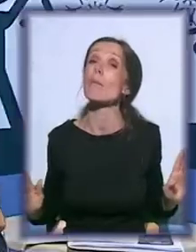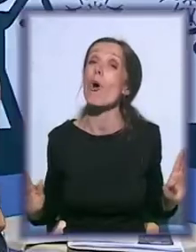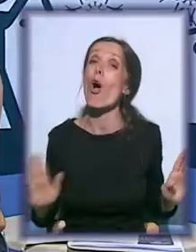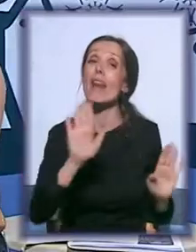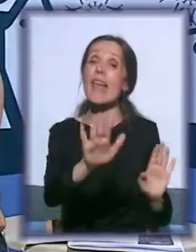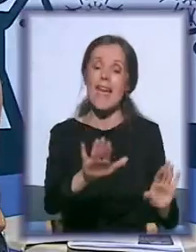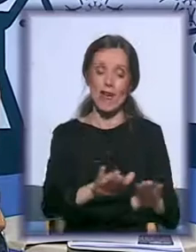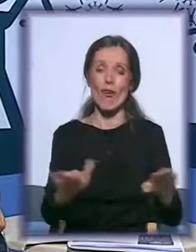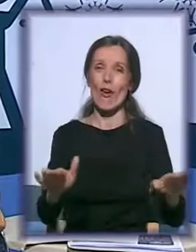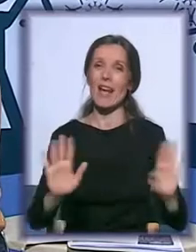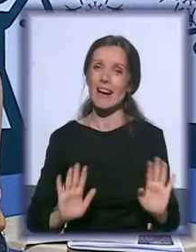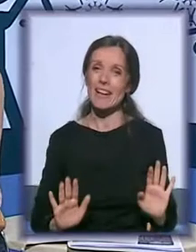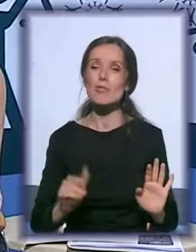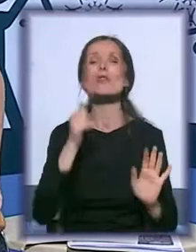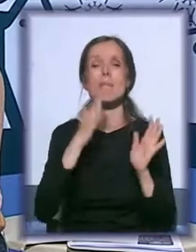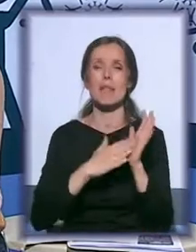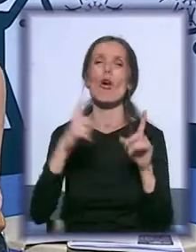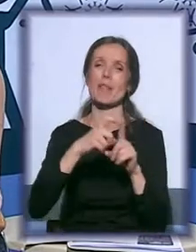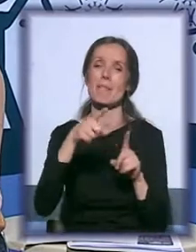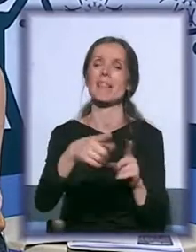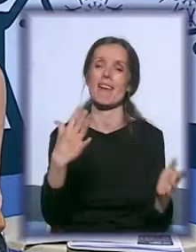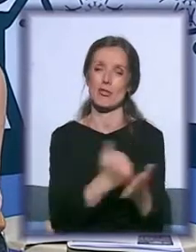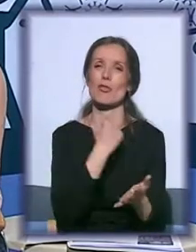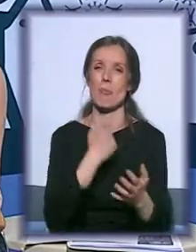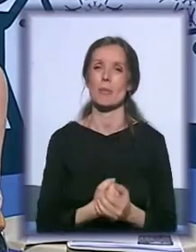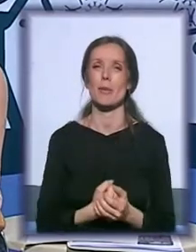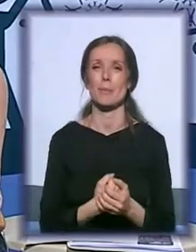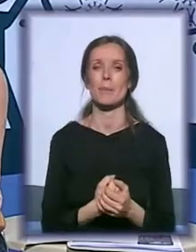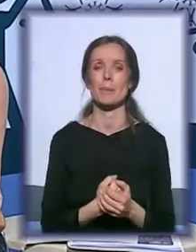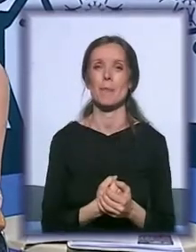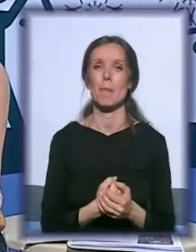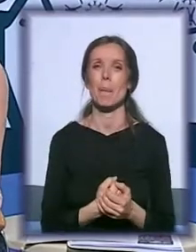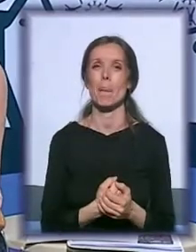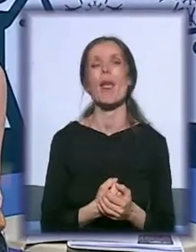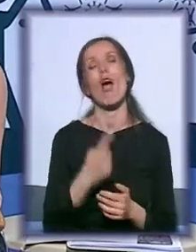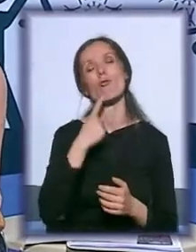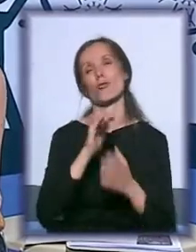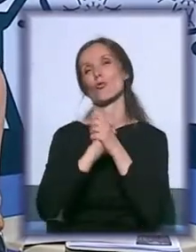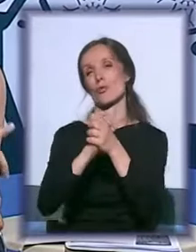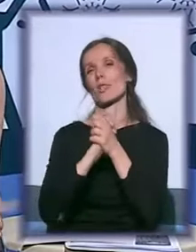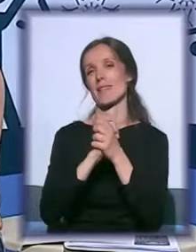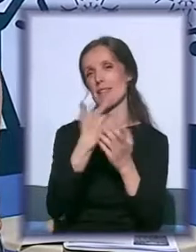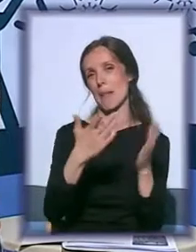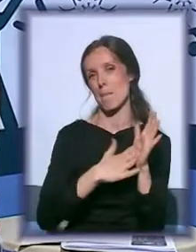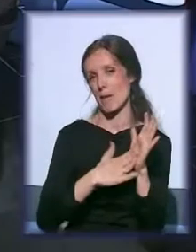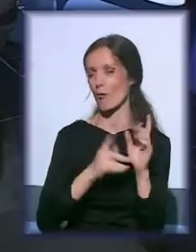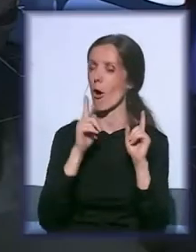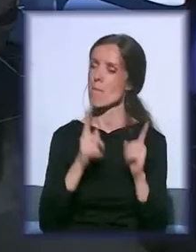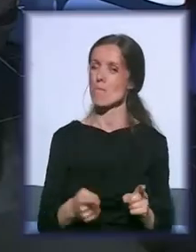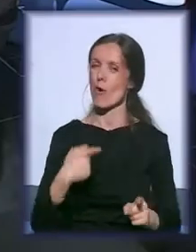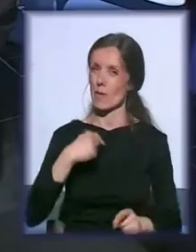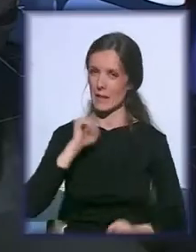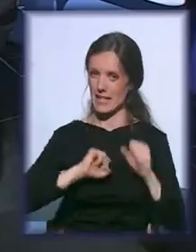garnituri, znači Mirko Dimitrijević je pobedio. Mirko Dimitrijević, čestita Mirko, moraću da se